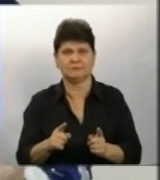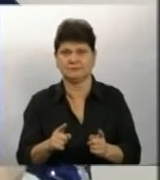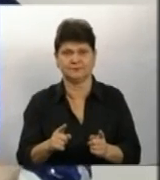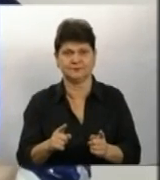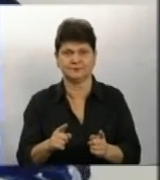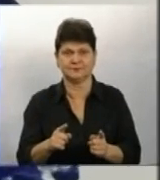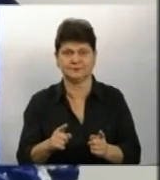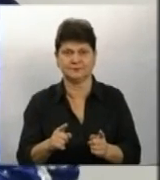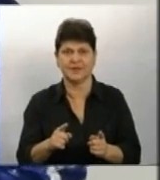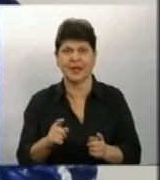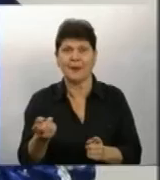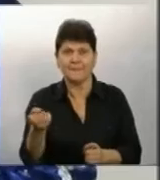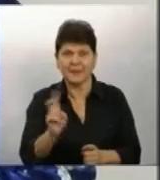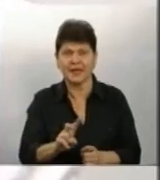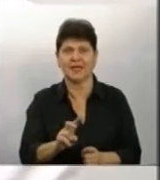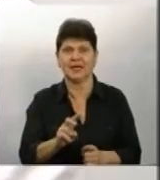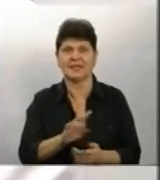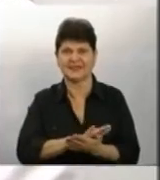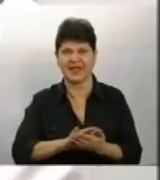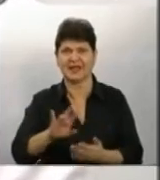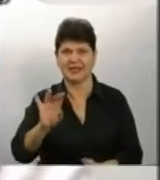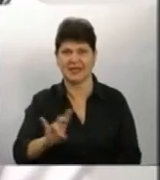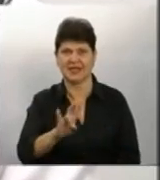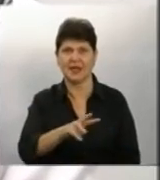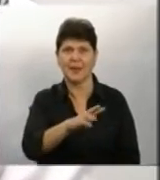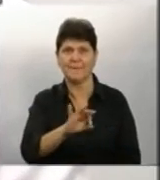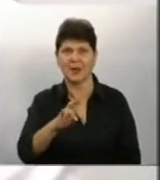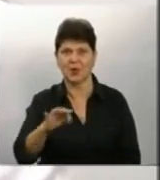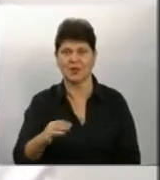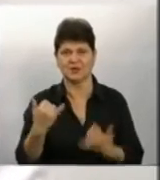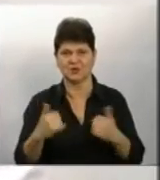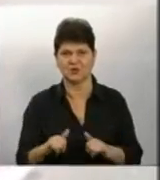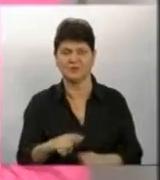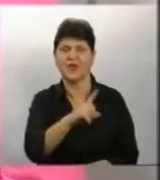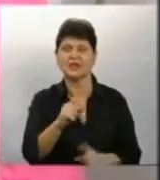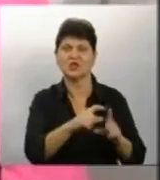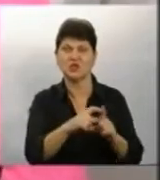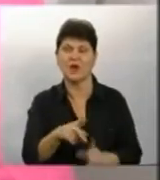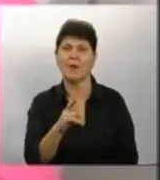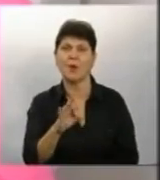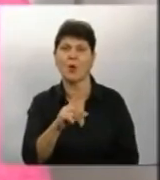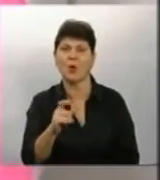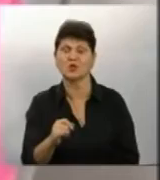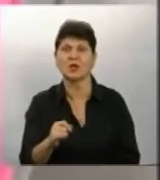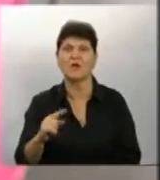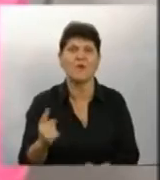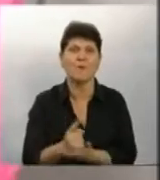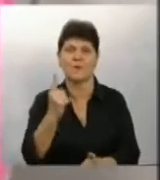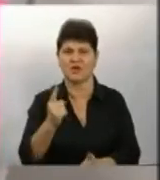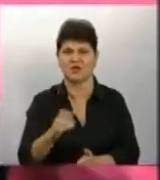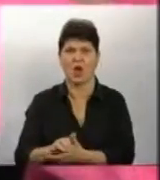святий Миколай і їх здивувати За словами головної лікарки Тетяни Козяр, свято вперше організували для діток із